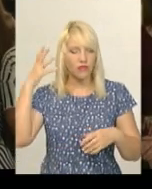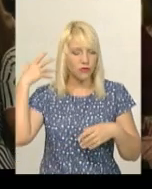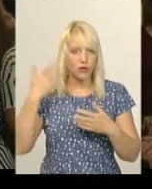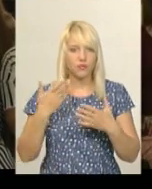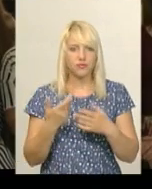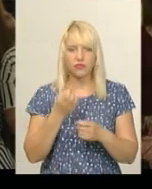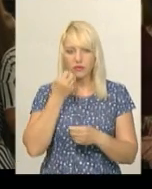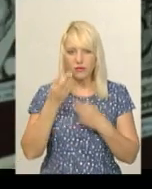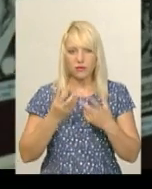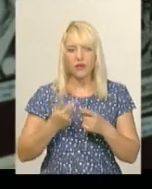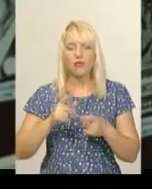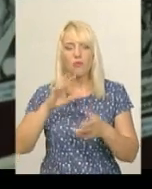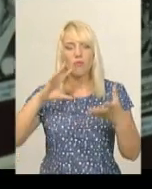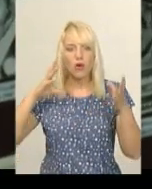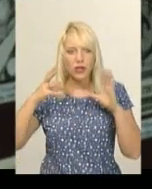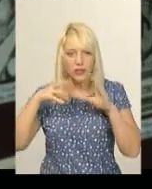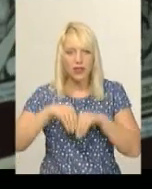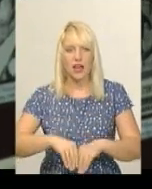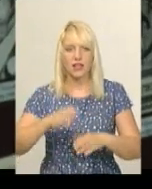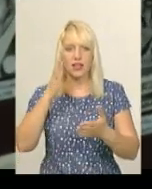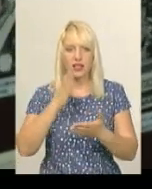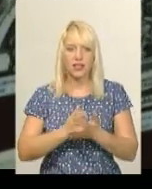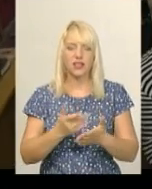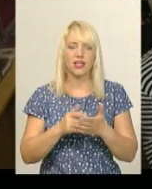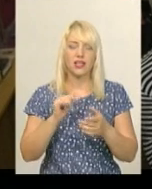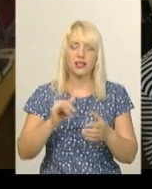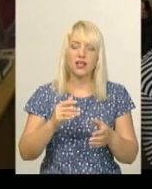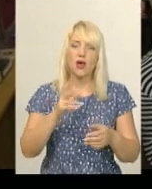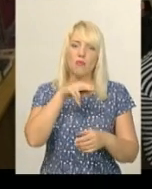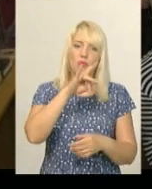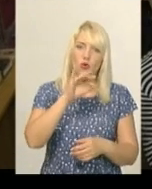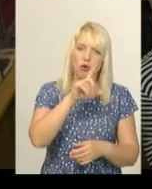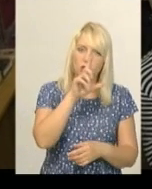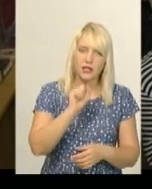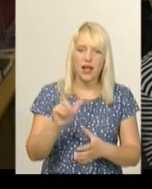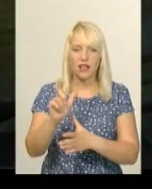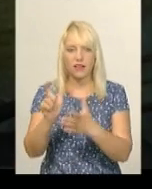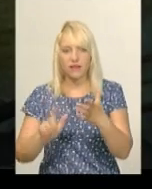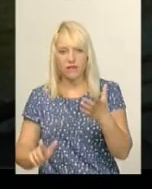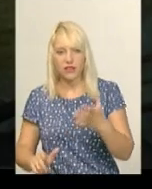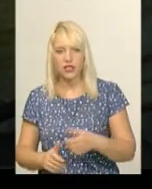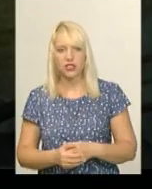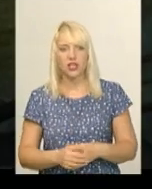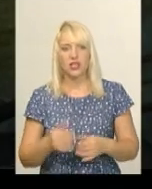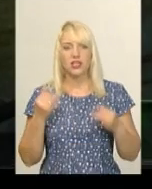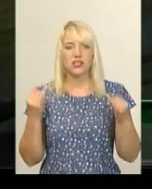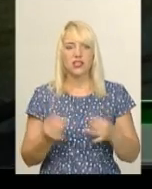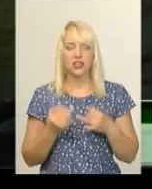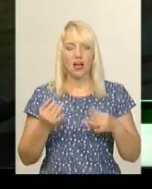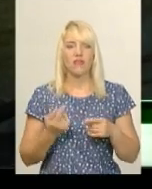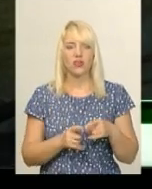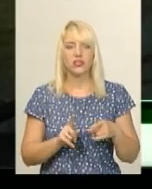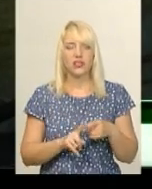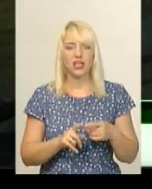книги є поєднання поезії і прози. Окрім тексту вірша, читач може знайомитися з історією його створення. Я гадаю, що цікавинкою цієї